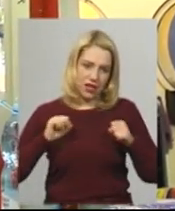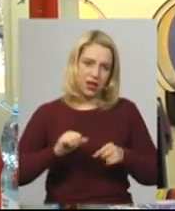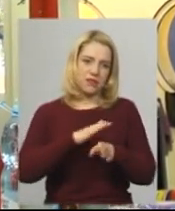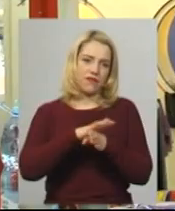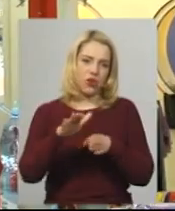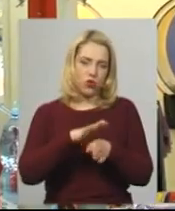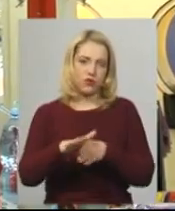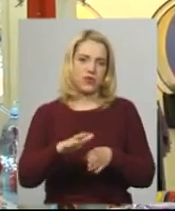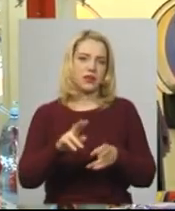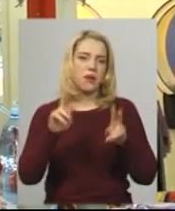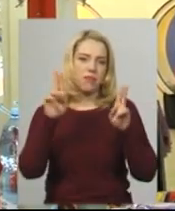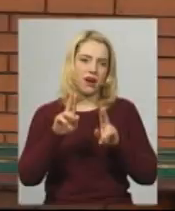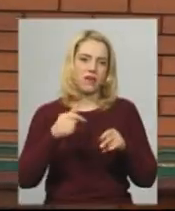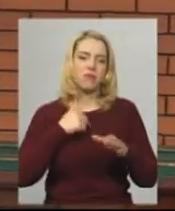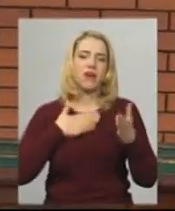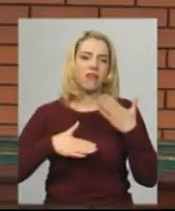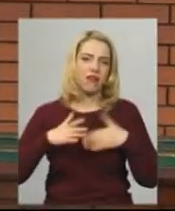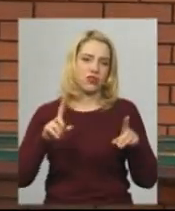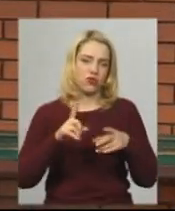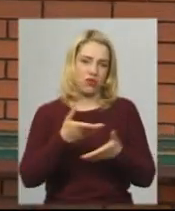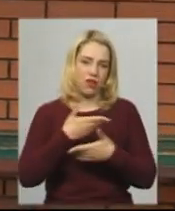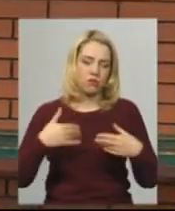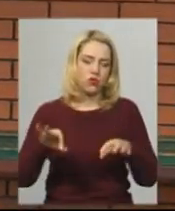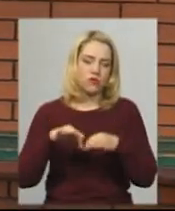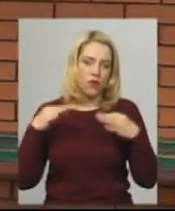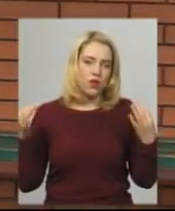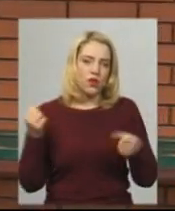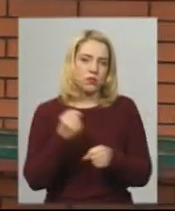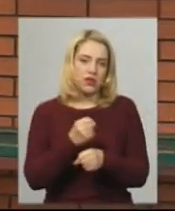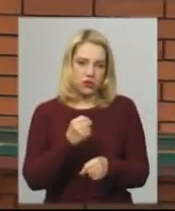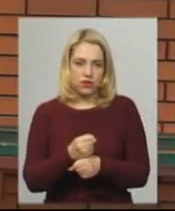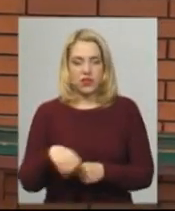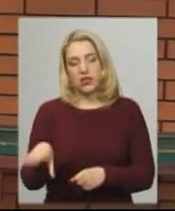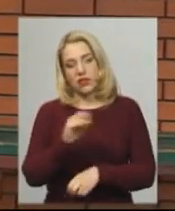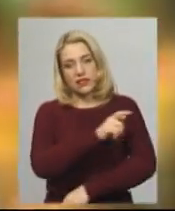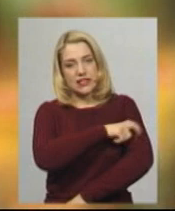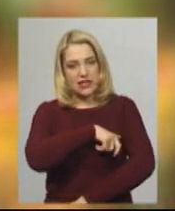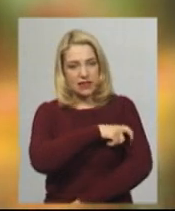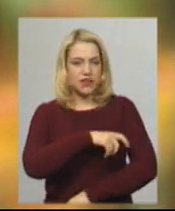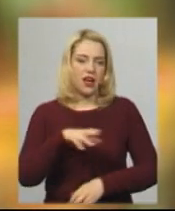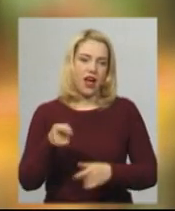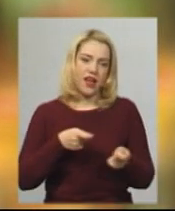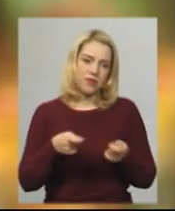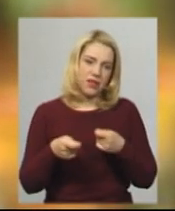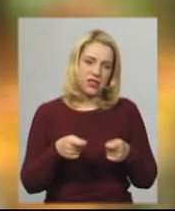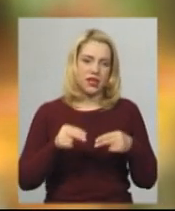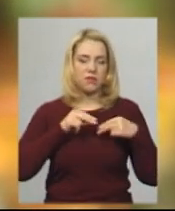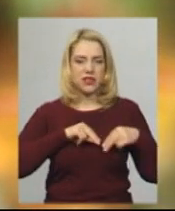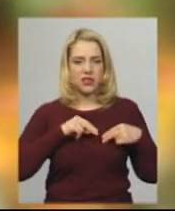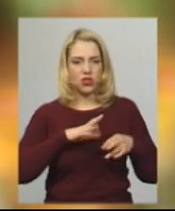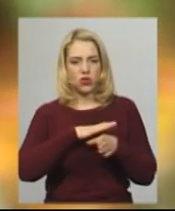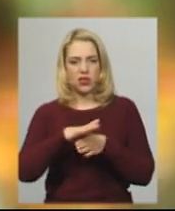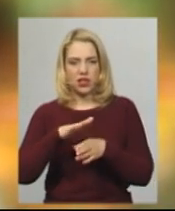тому що ми дуже раді, що нам дозволили працювати. У всіх закладах, куди навідувалися інспектори, на час нашої зйомки адміністратори і працівники з дотримання